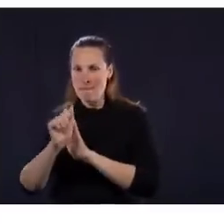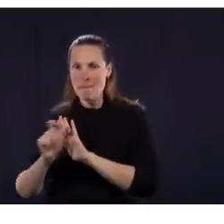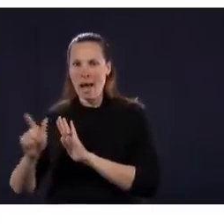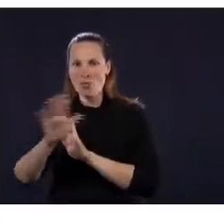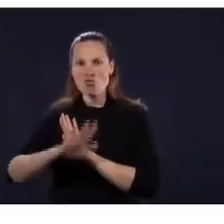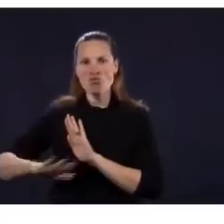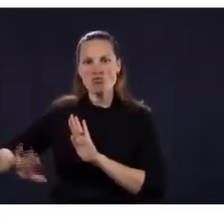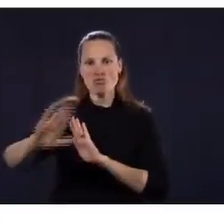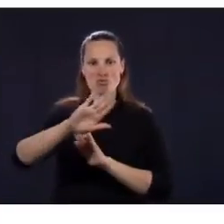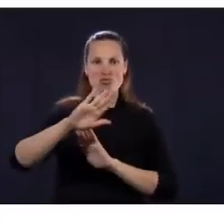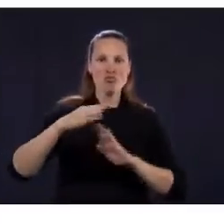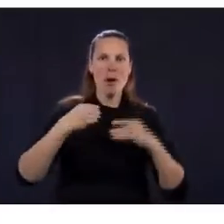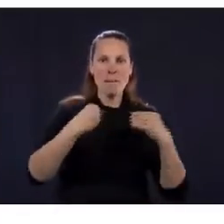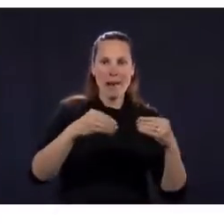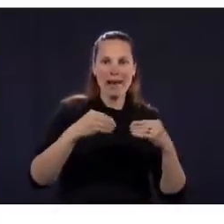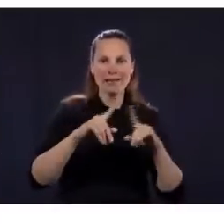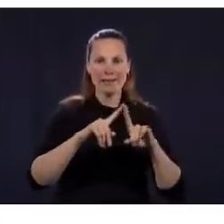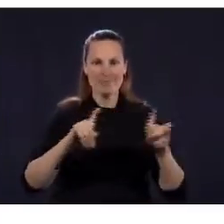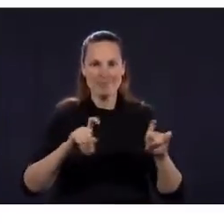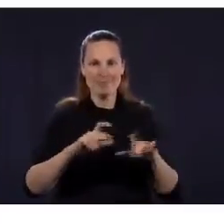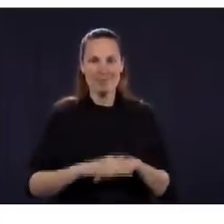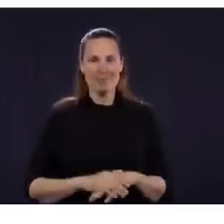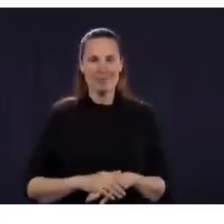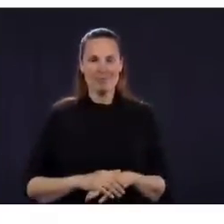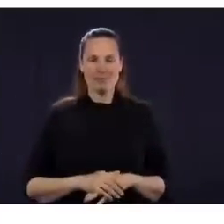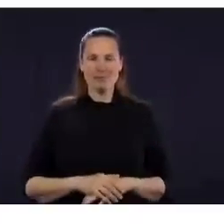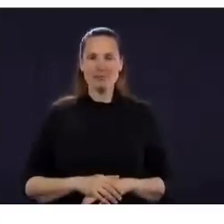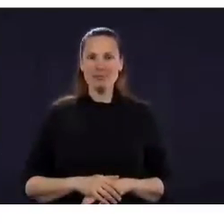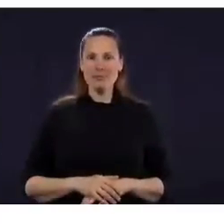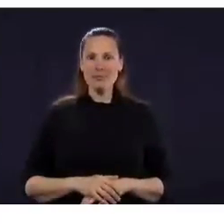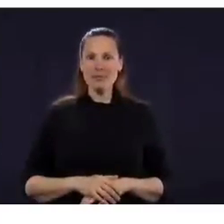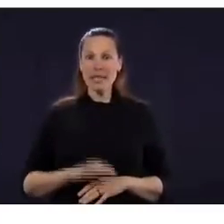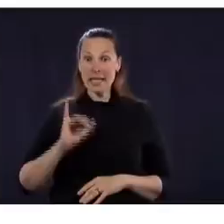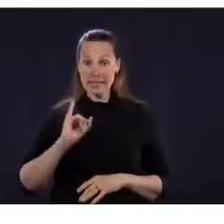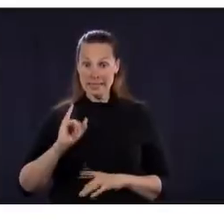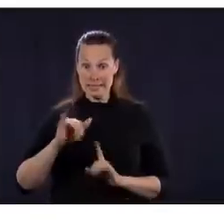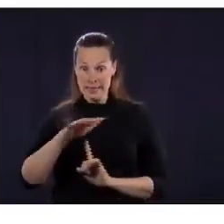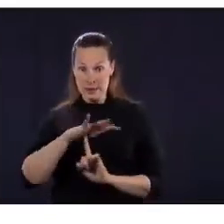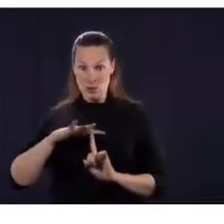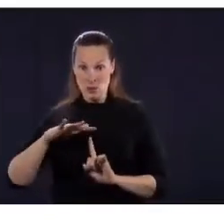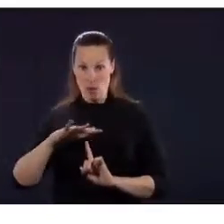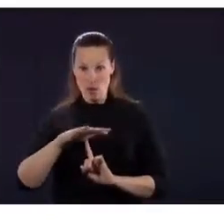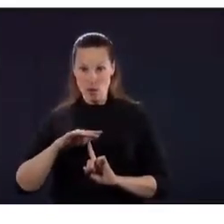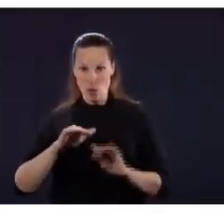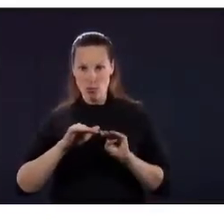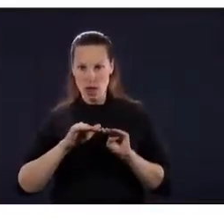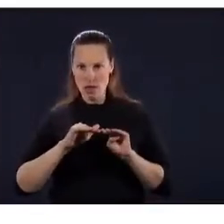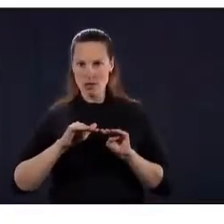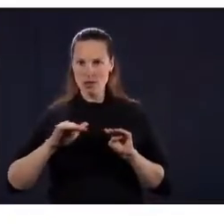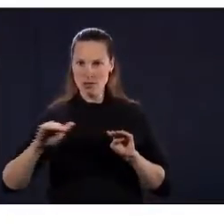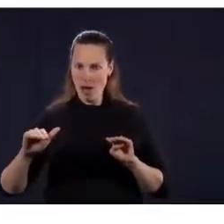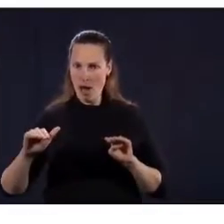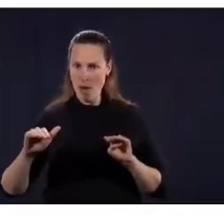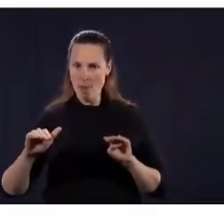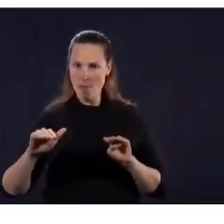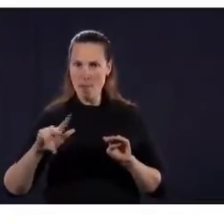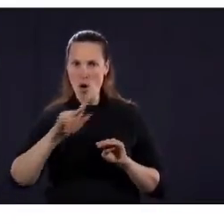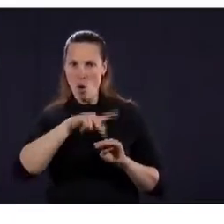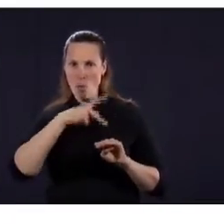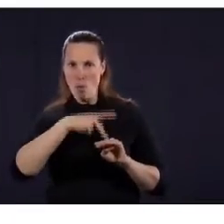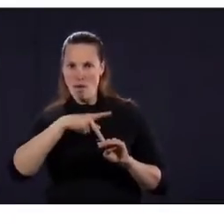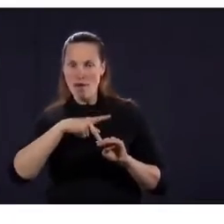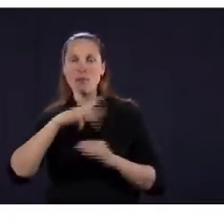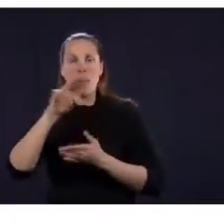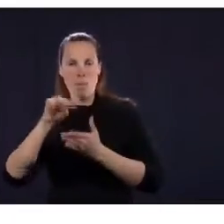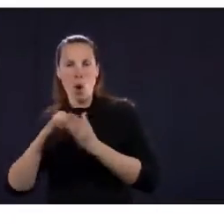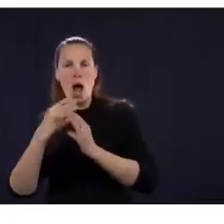garderies à l'extérieur du Grand Montréal. Bon. Je sais que c'est beaucoup de travail, là, puis je veux tout de suite, je sais qu'il y beaucoup